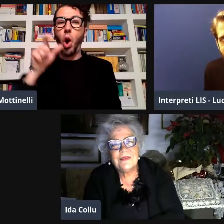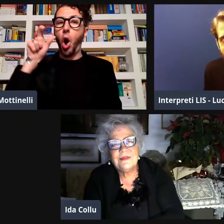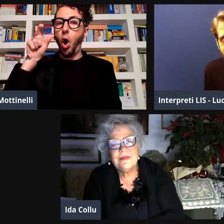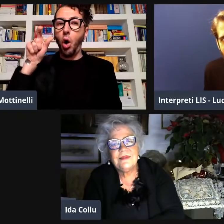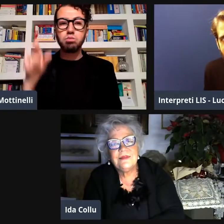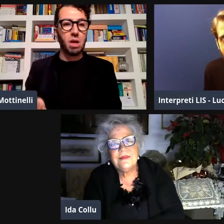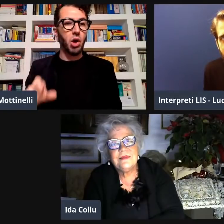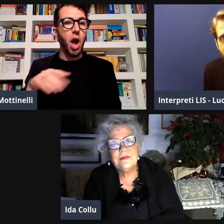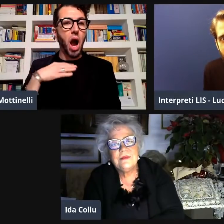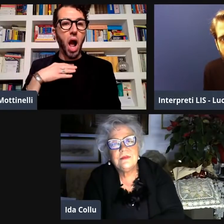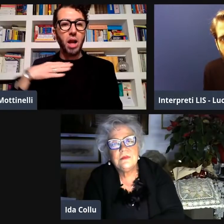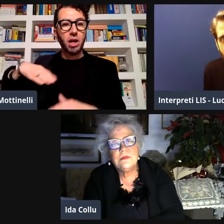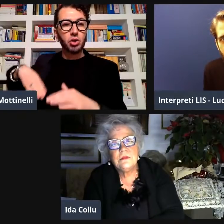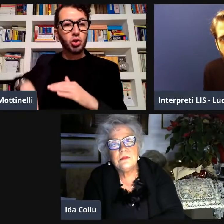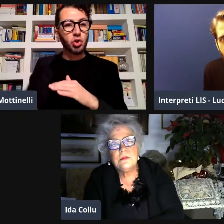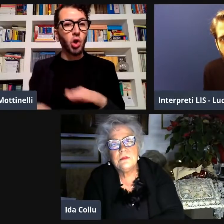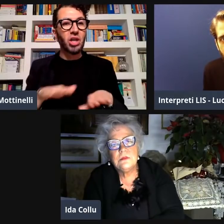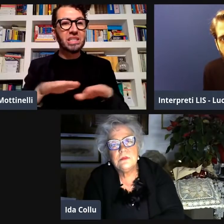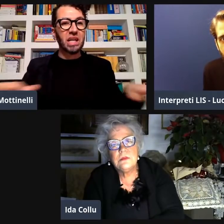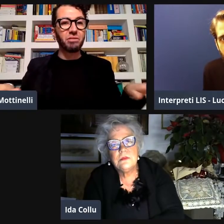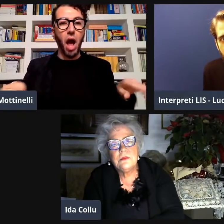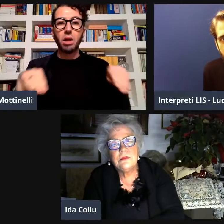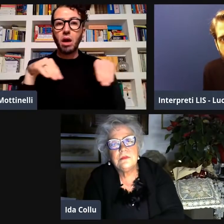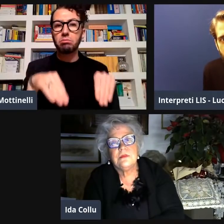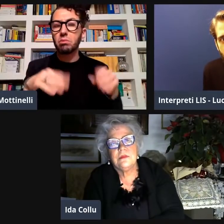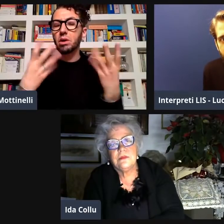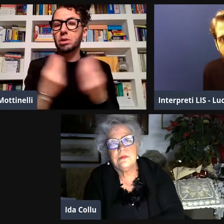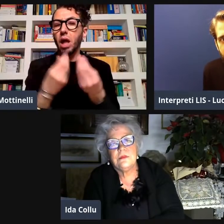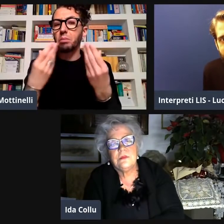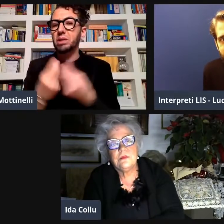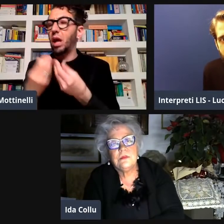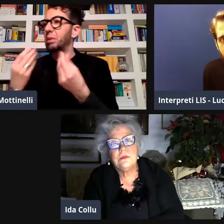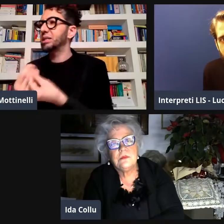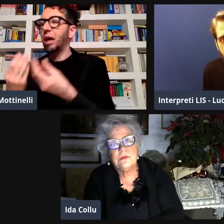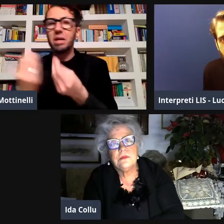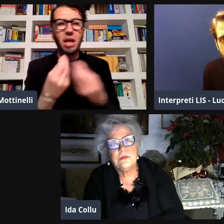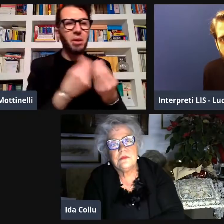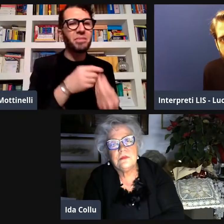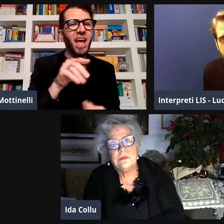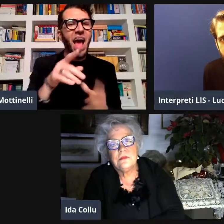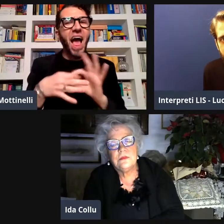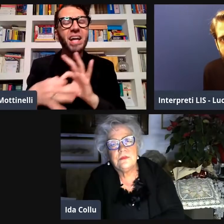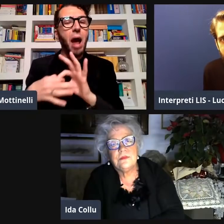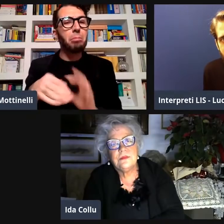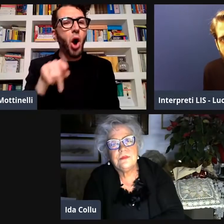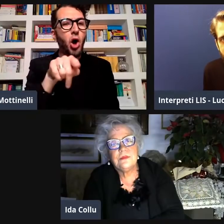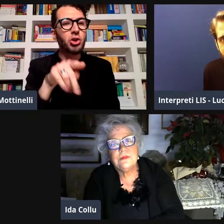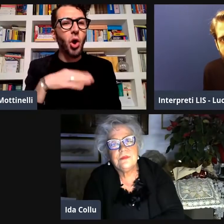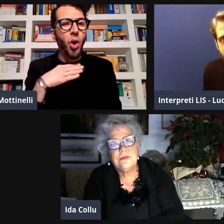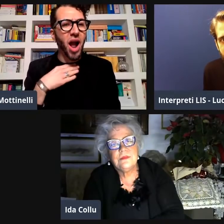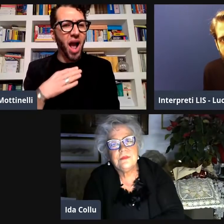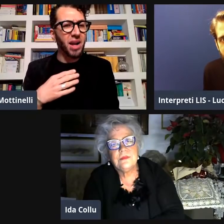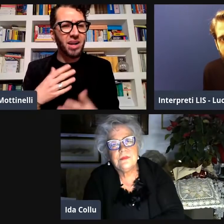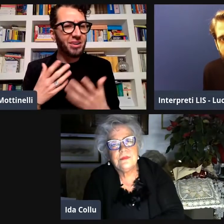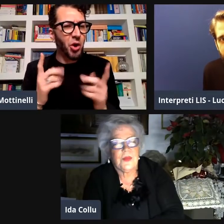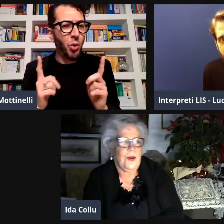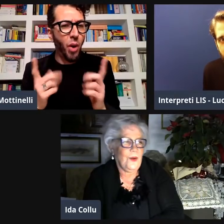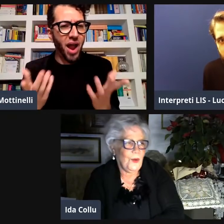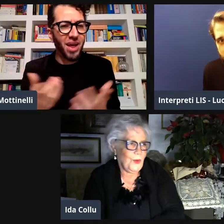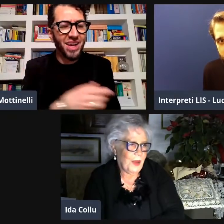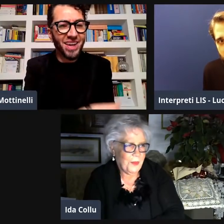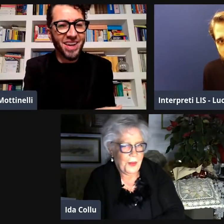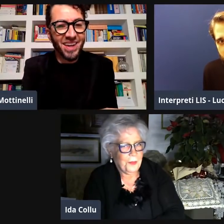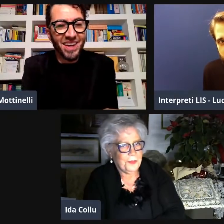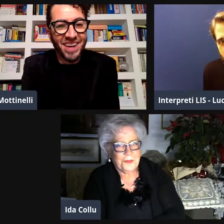amante degli animali e mi ricordo che tu avevi il cane sempre sotto la scrivania ed era sempre insieme a te che